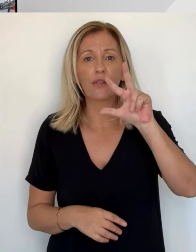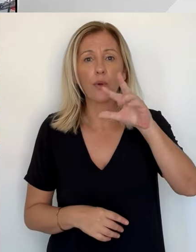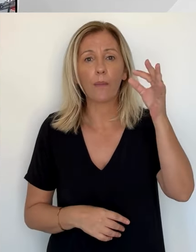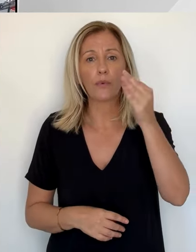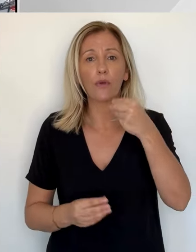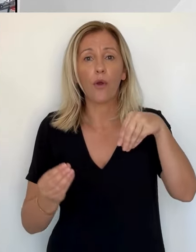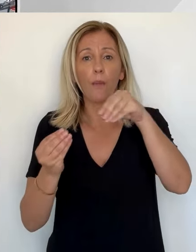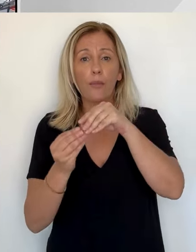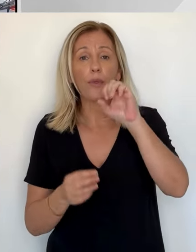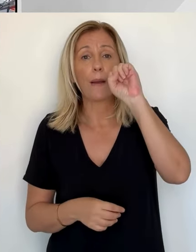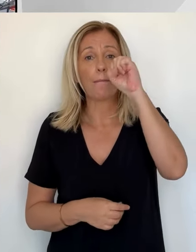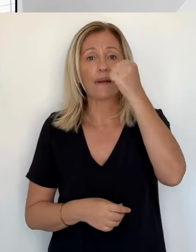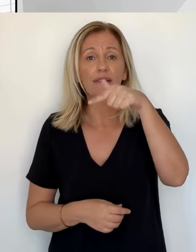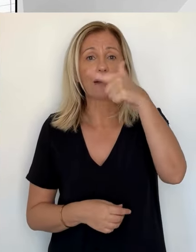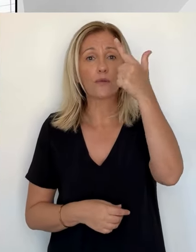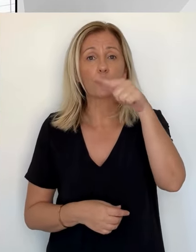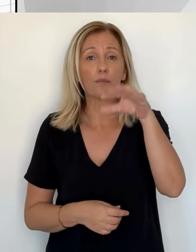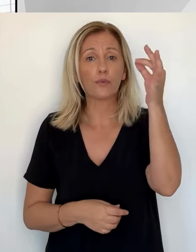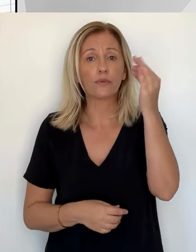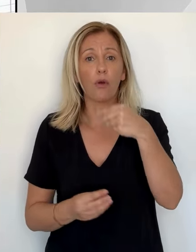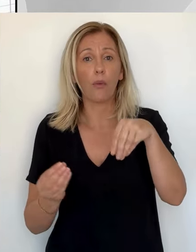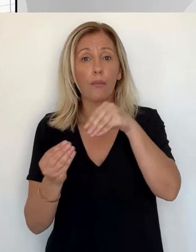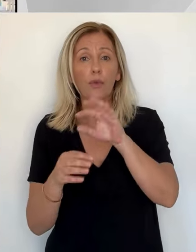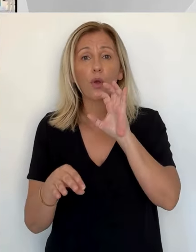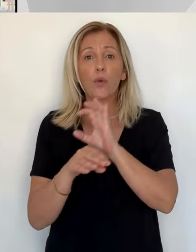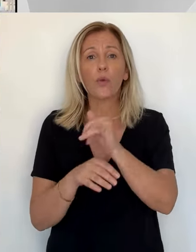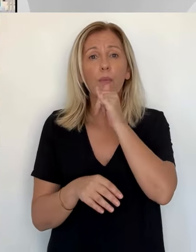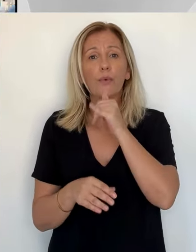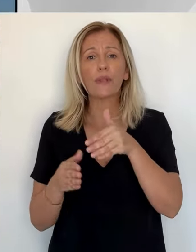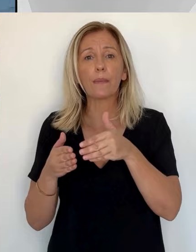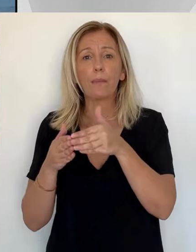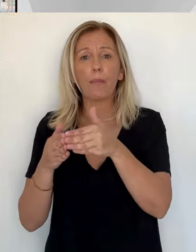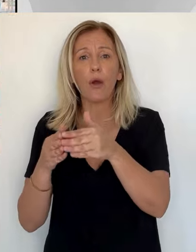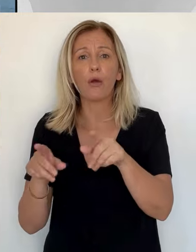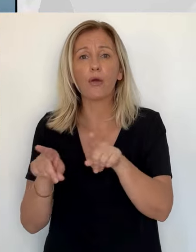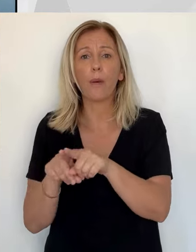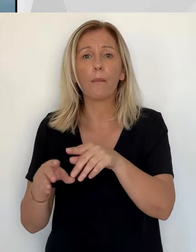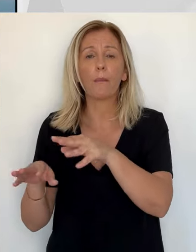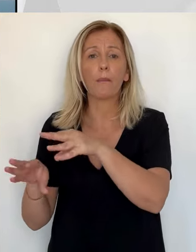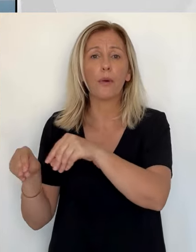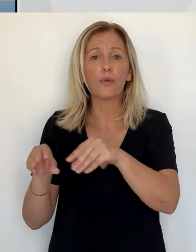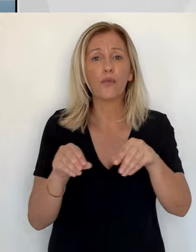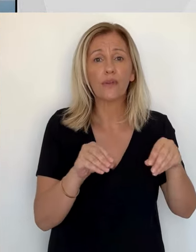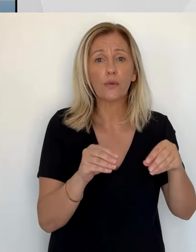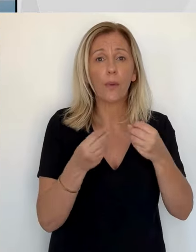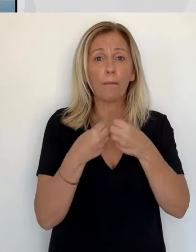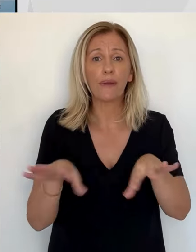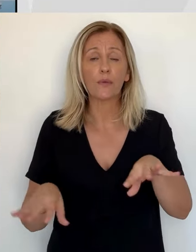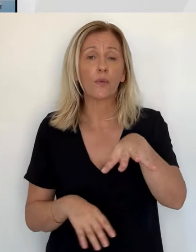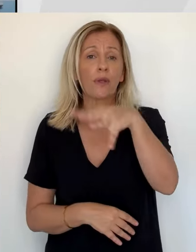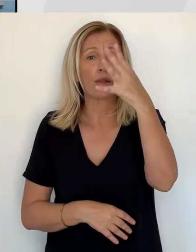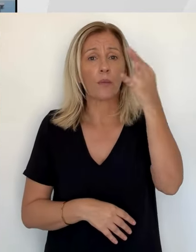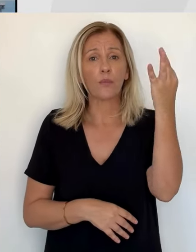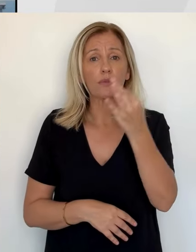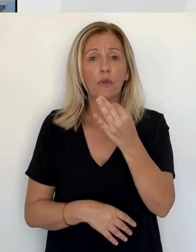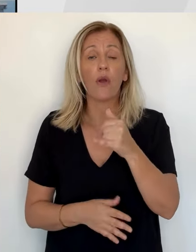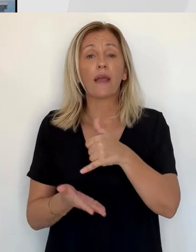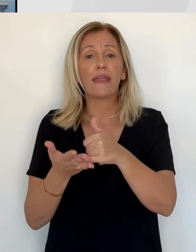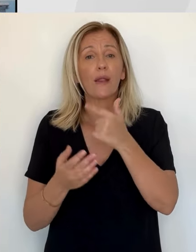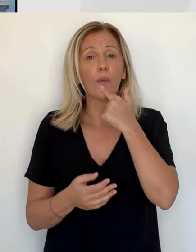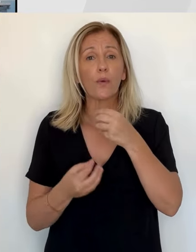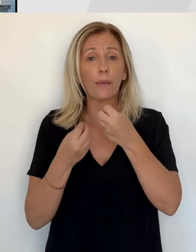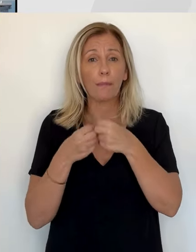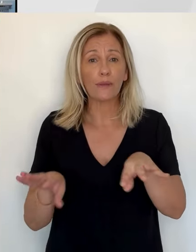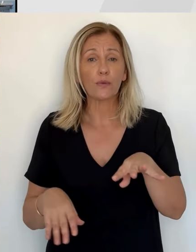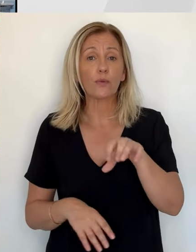Bastia. Les ports secondaires subissent-ils le déplacement des rotations vers les ports principaux ? Une baisse de 14% de fréquentation est